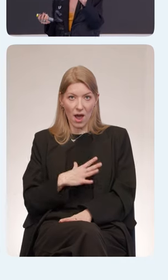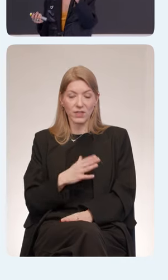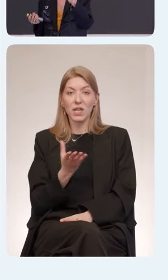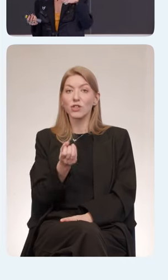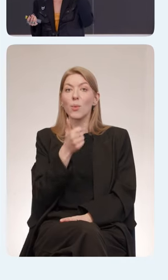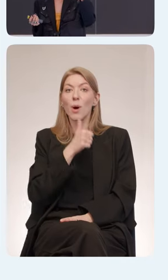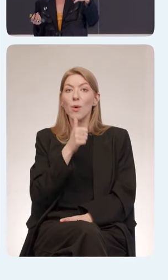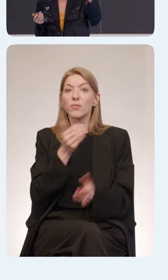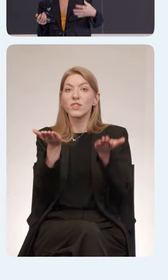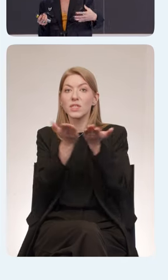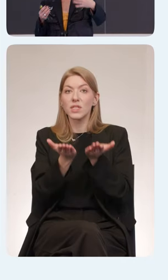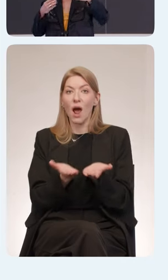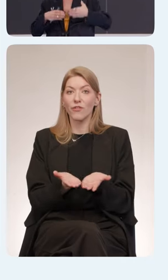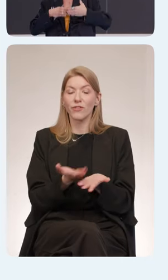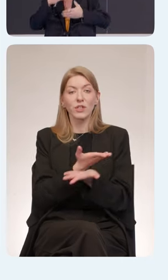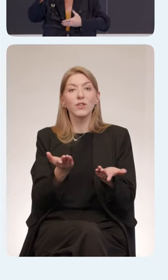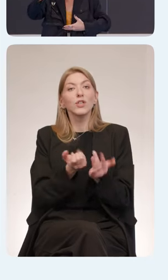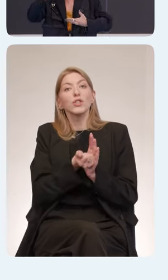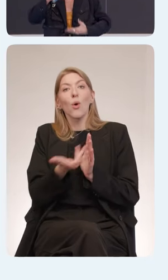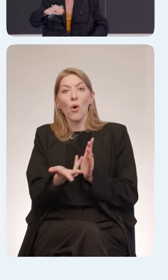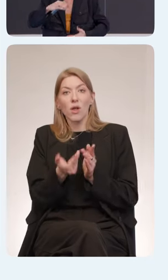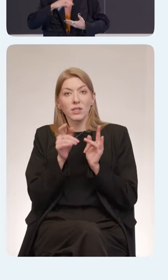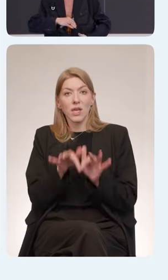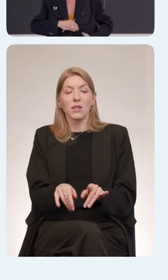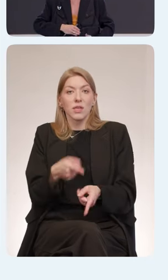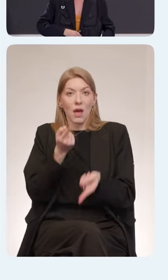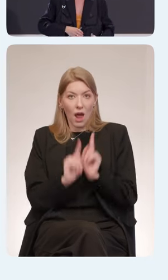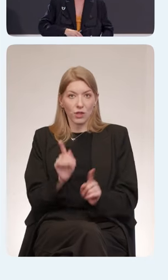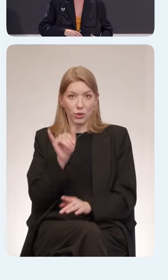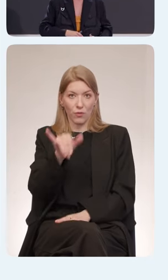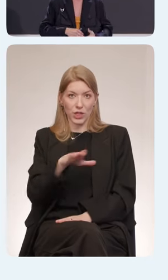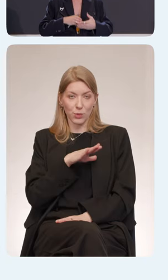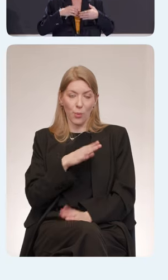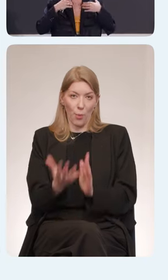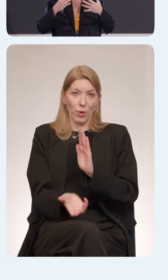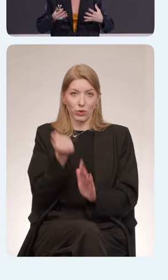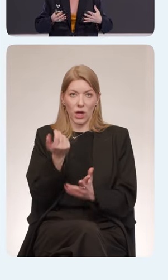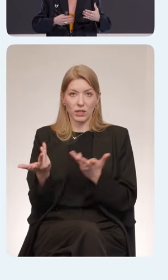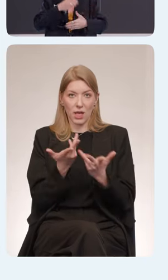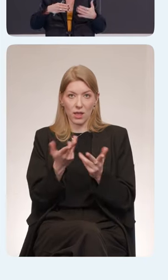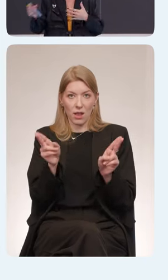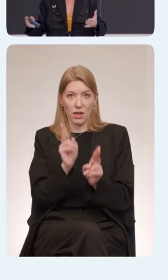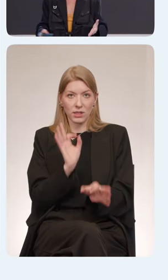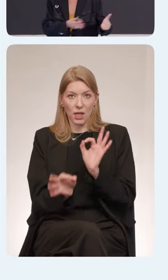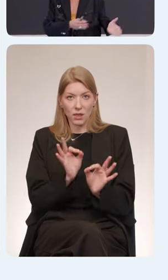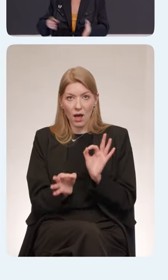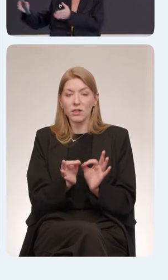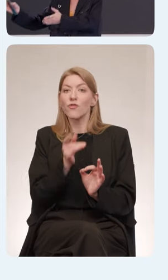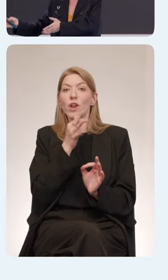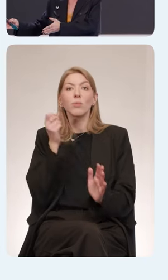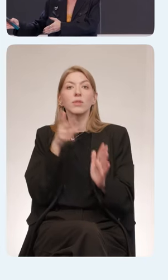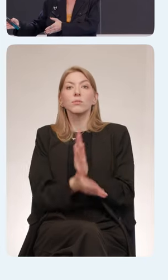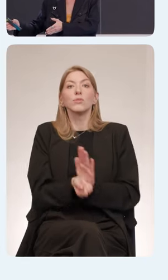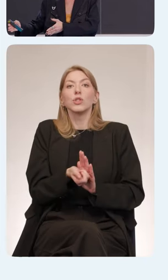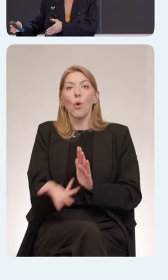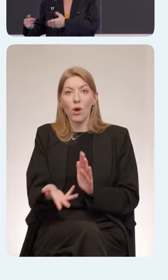сравнивать, сколько вы реально делаете для того, чтобы у вас получалось смендрять какие-то стандарты, и сколько вы планируете. Это поможет вам понять, как быстро